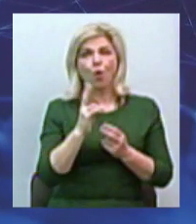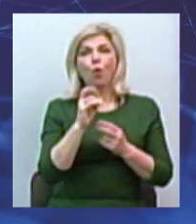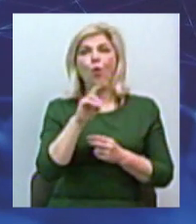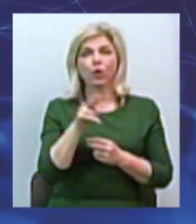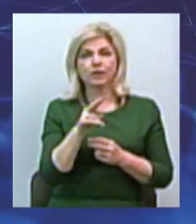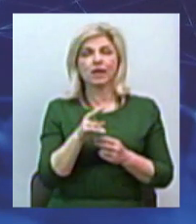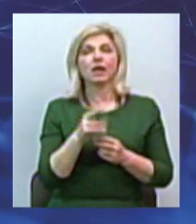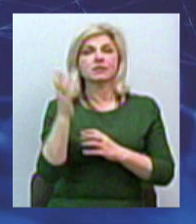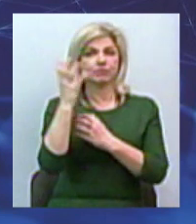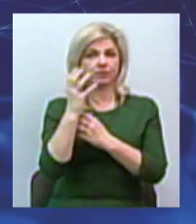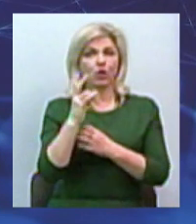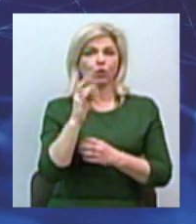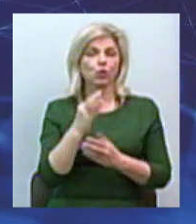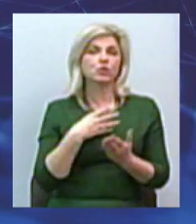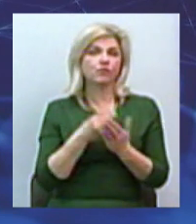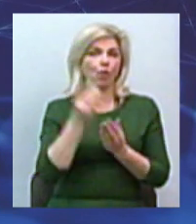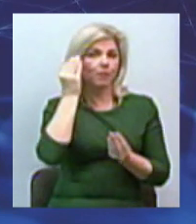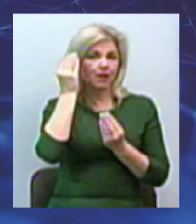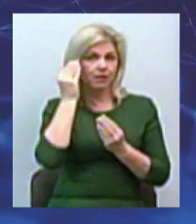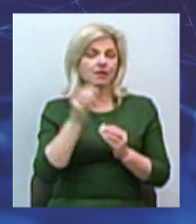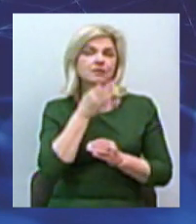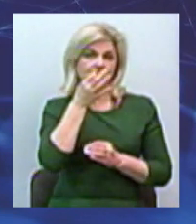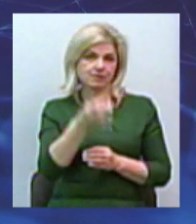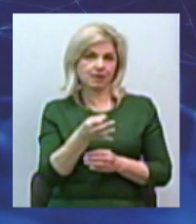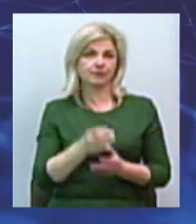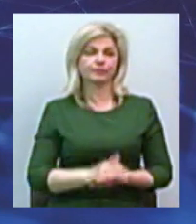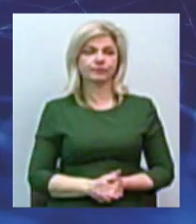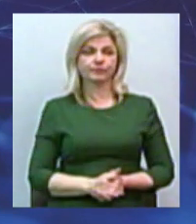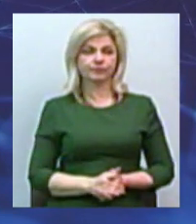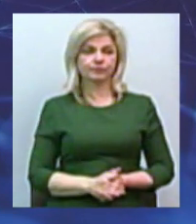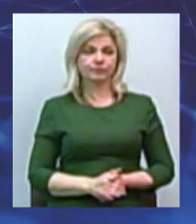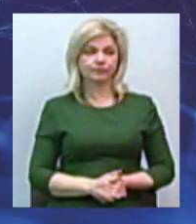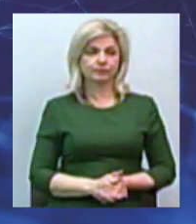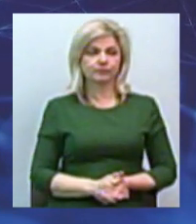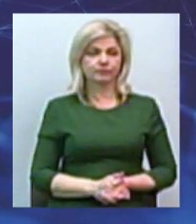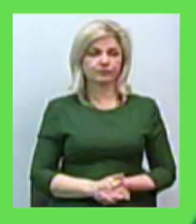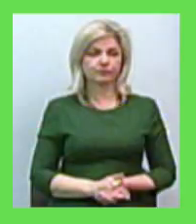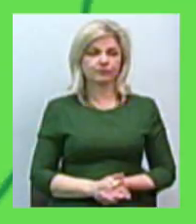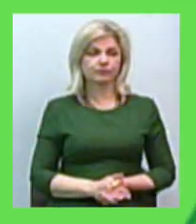але висловив своє ставлення до такого рішення медіахолднів. Тож, прошу.